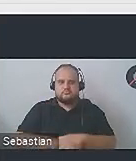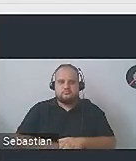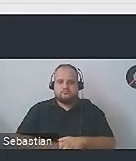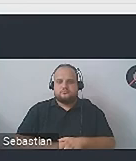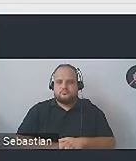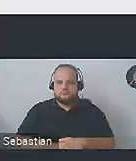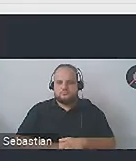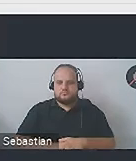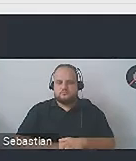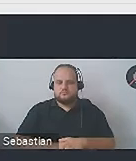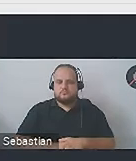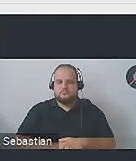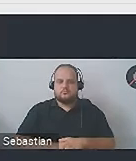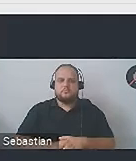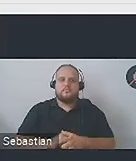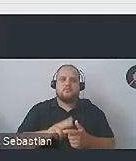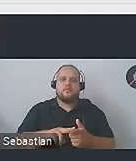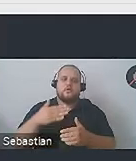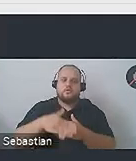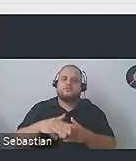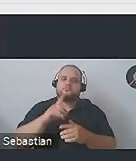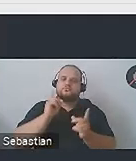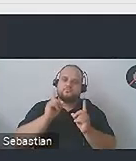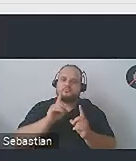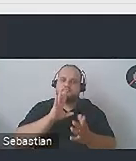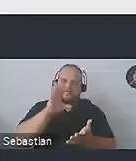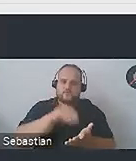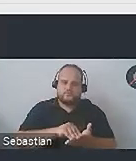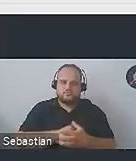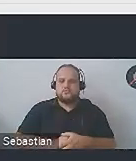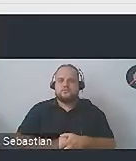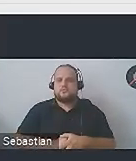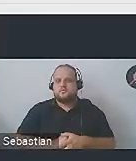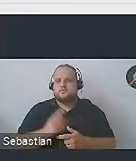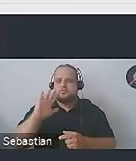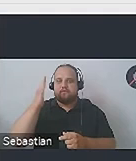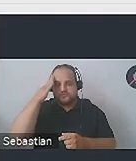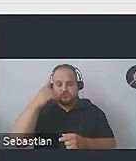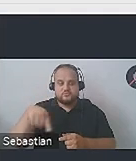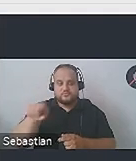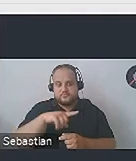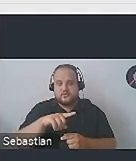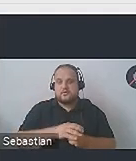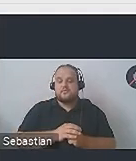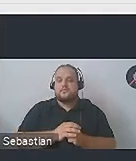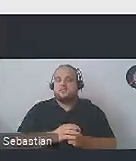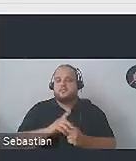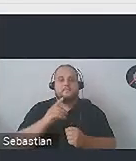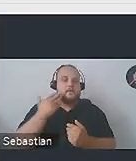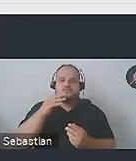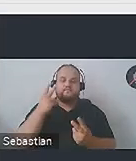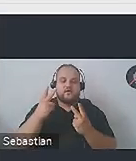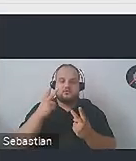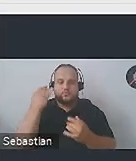Na koniec szybciutkie powtórzenie. Co było zrobione? Dowiedzieliśmy się teraz, że najbardziej kluczowe